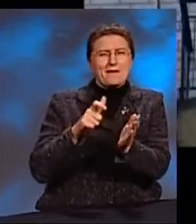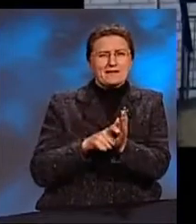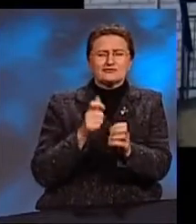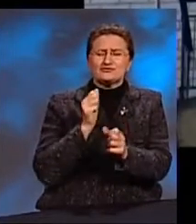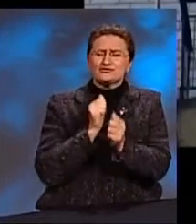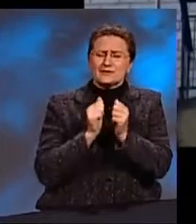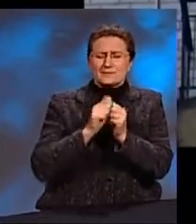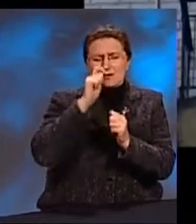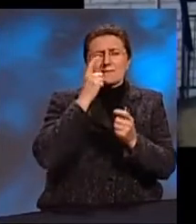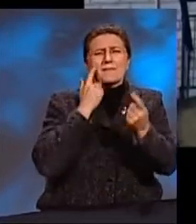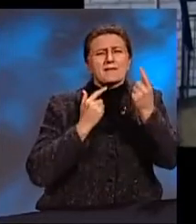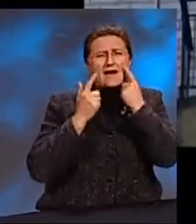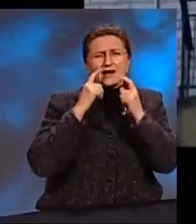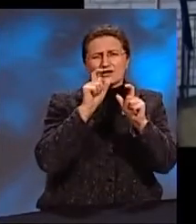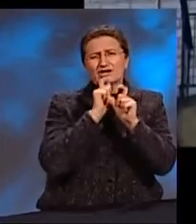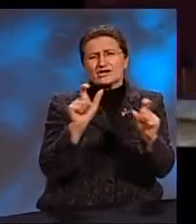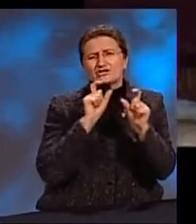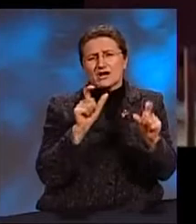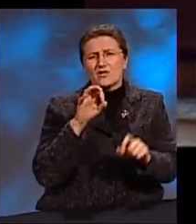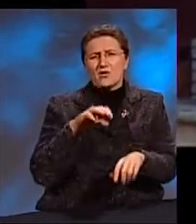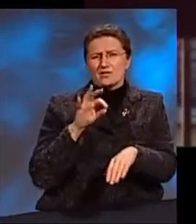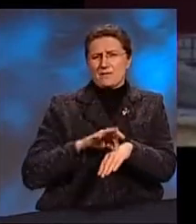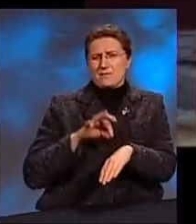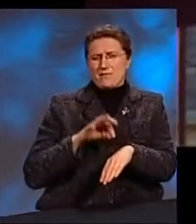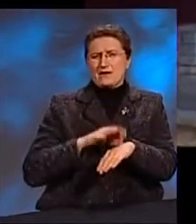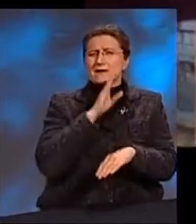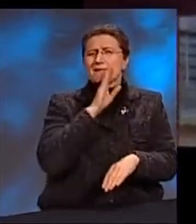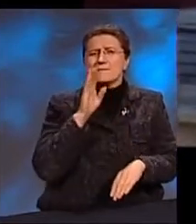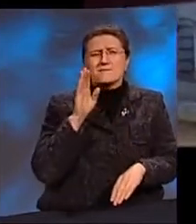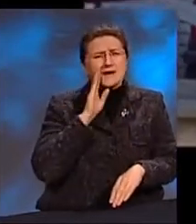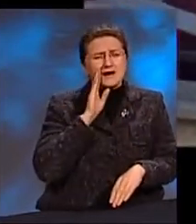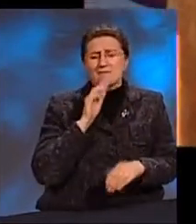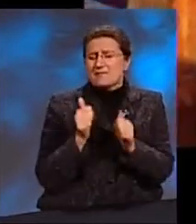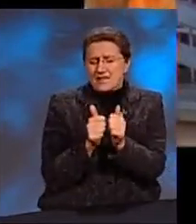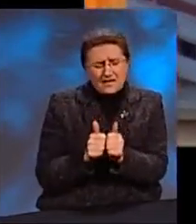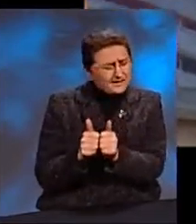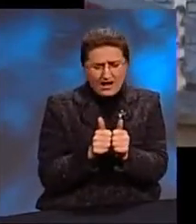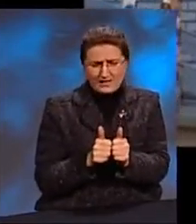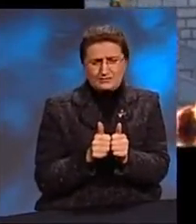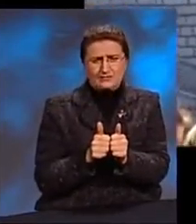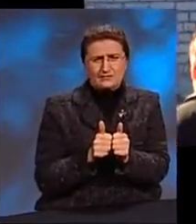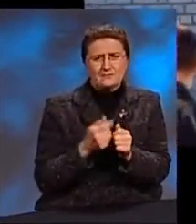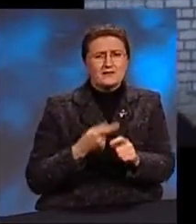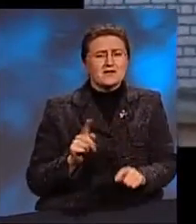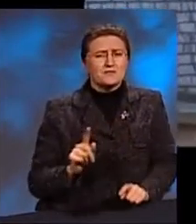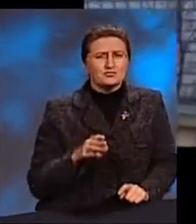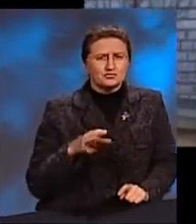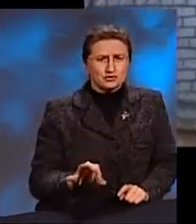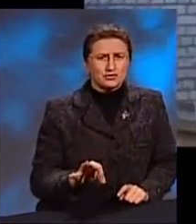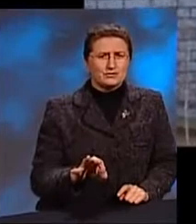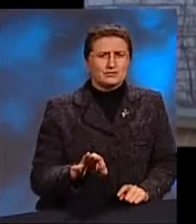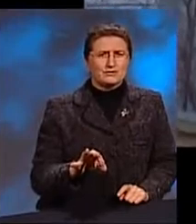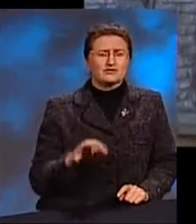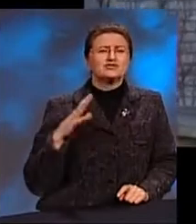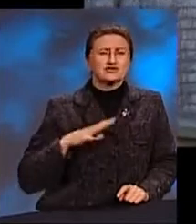очень часто плакал и кричал от боли И мама его уже была все время с ним Потому что, ну,